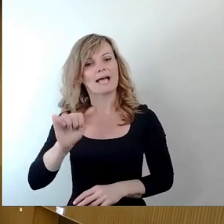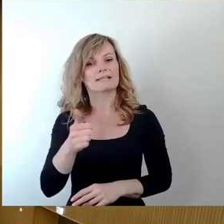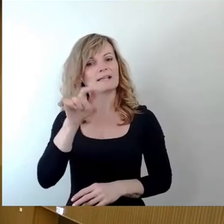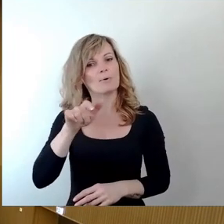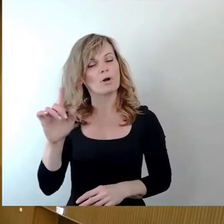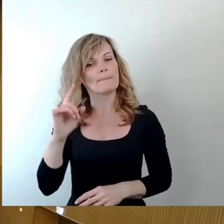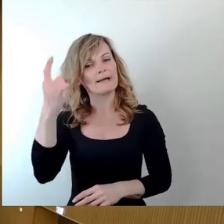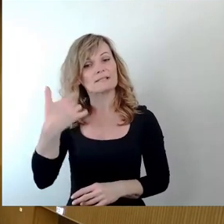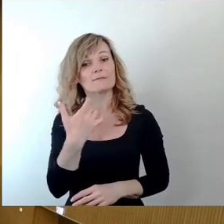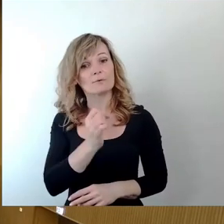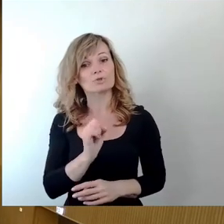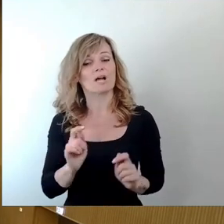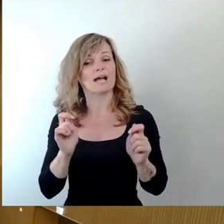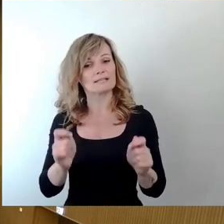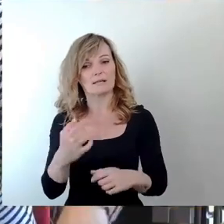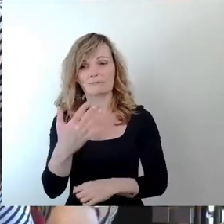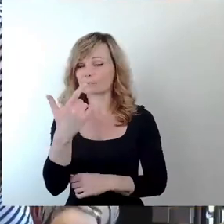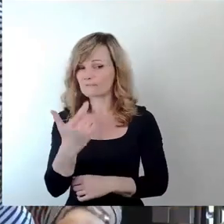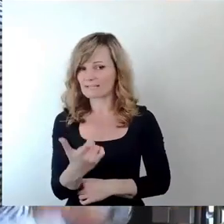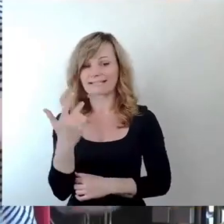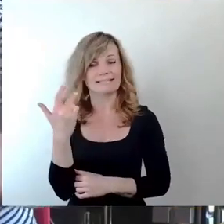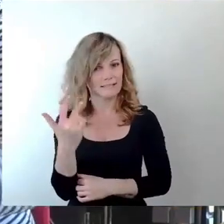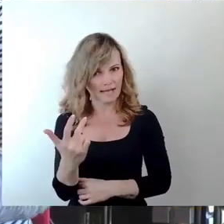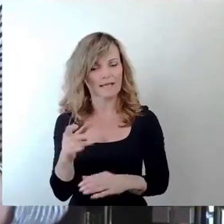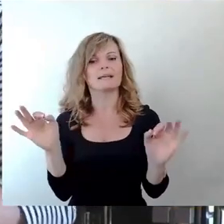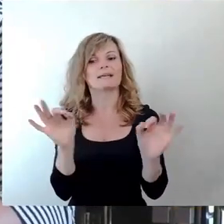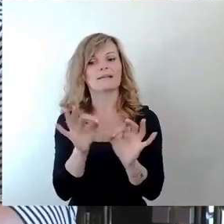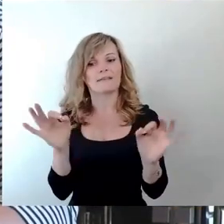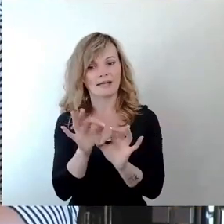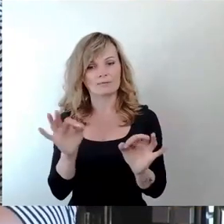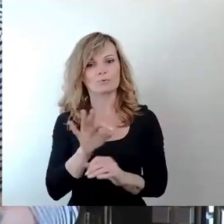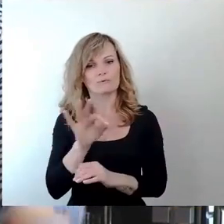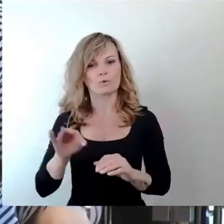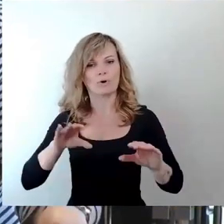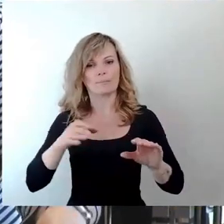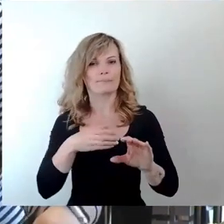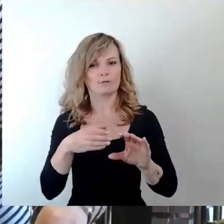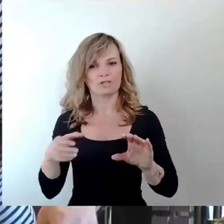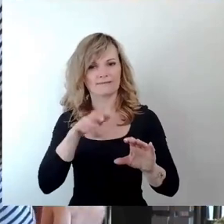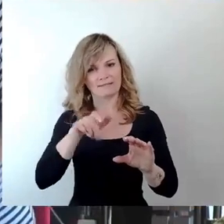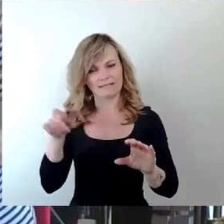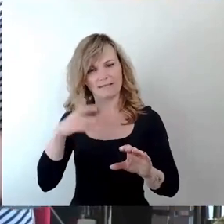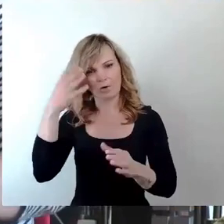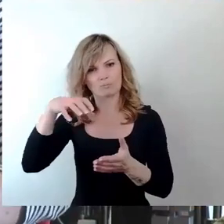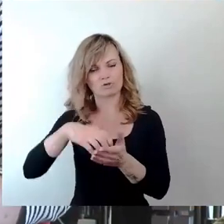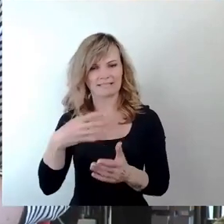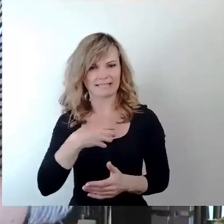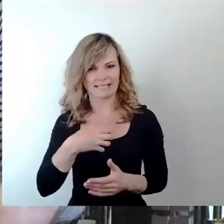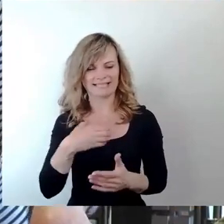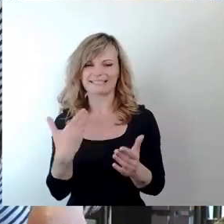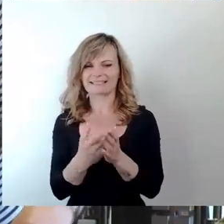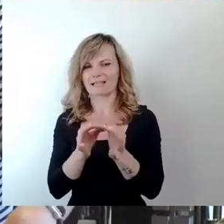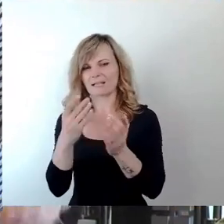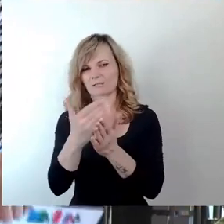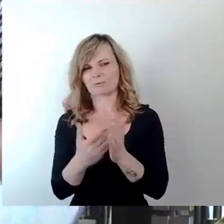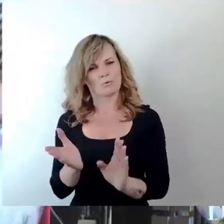dass der Tagesordnungspunkt 253, Gefährdung für Beschäftigte der Eltern des Hauptstadt Dresden, neu bewerten, von der Tagesordnung genommen wird. Die AfD